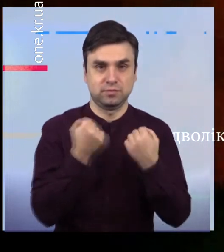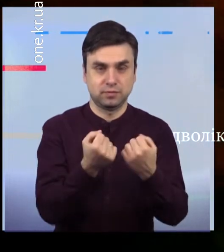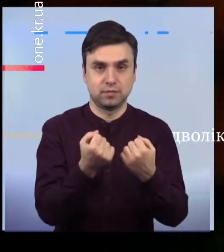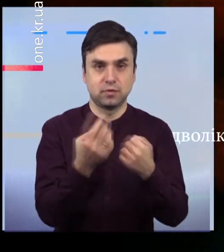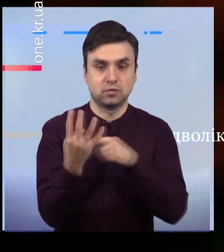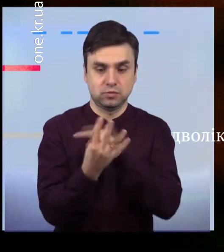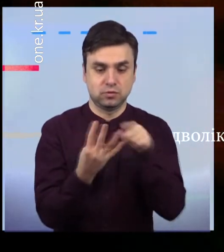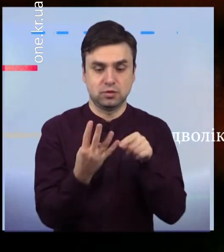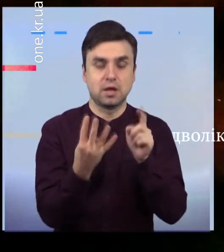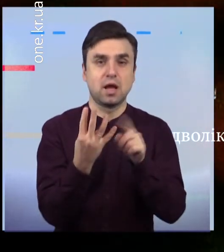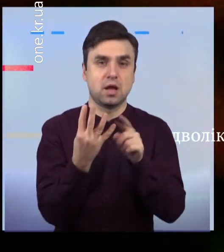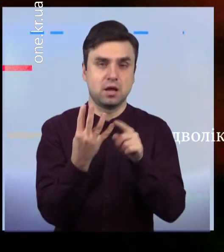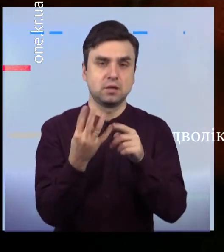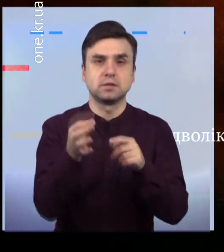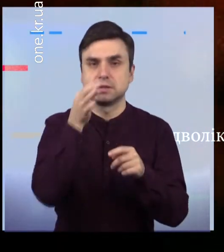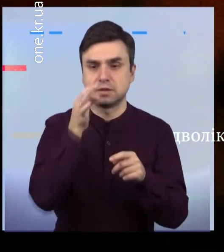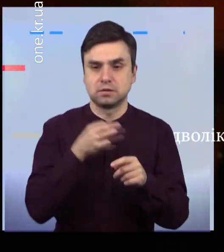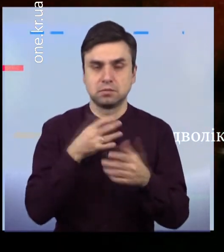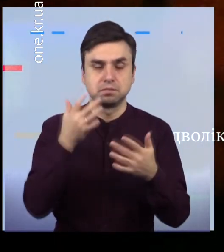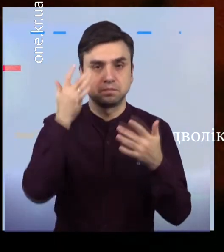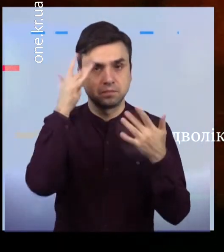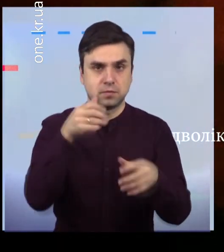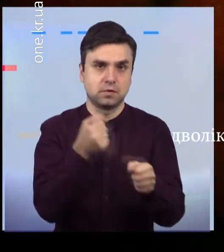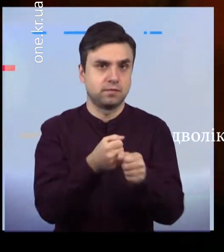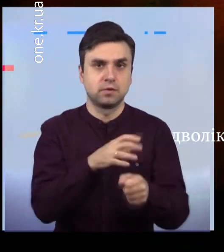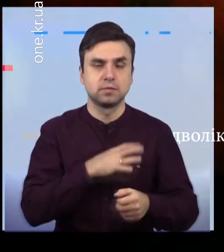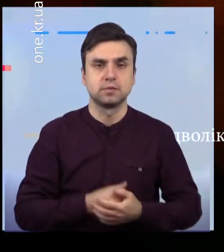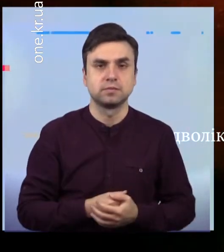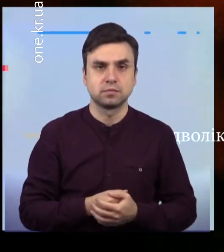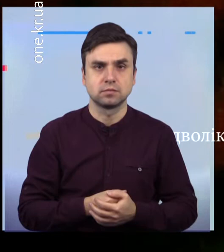відвлекся, він все так дивився, там слухав водитель на час